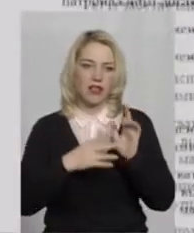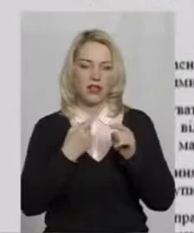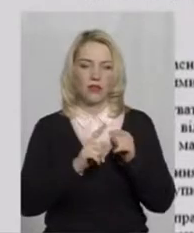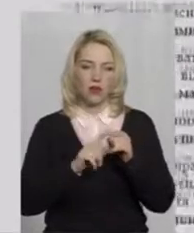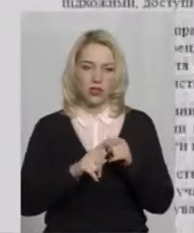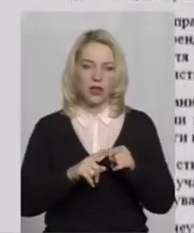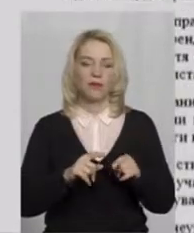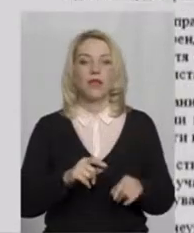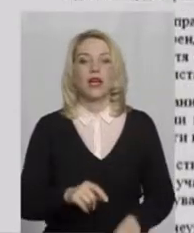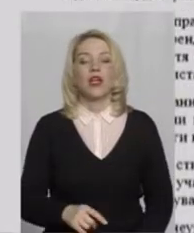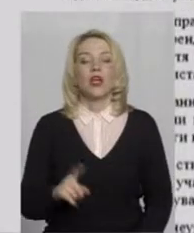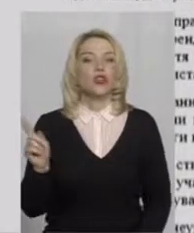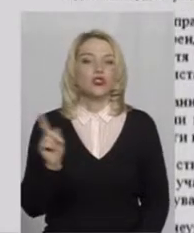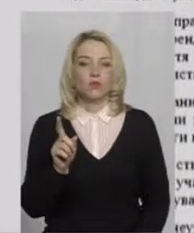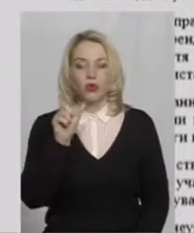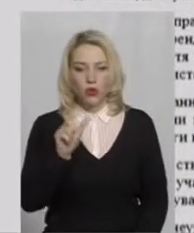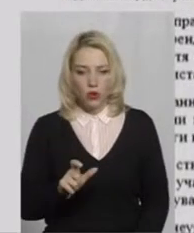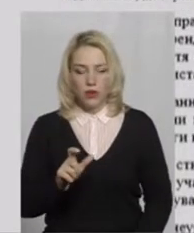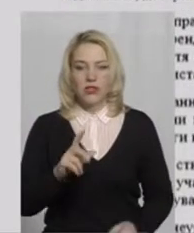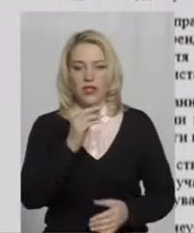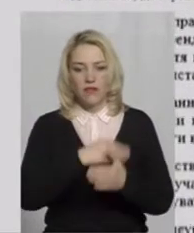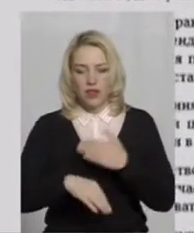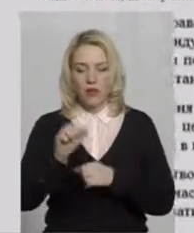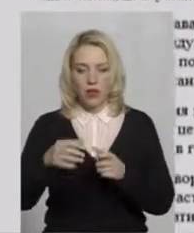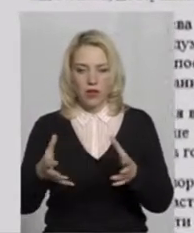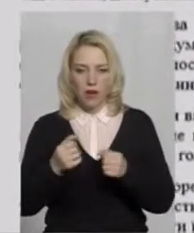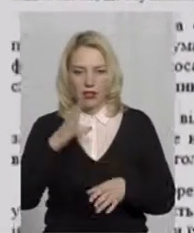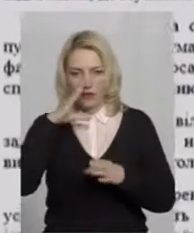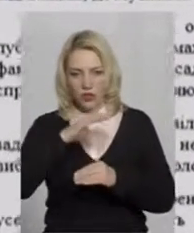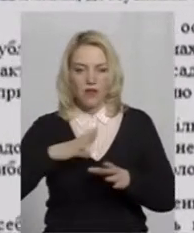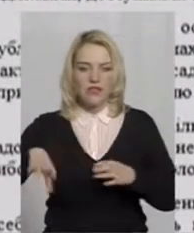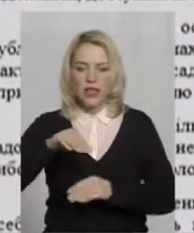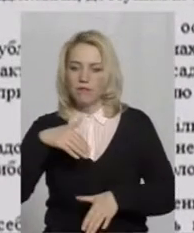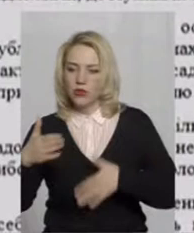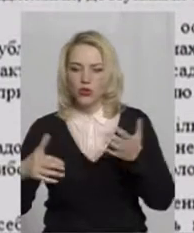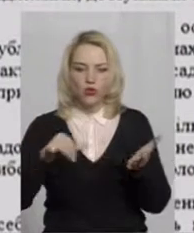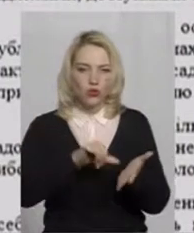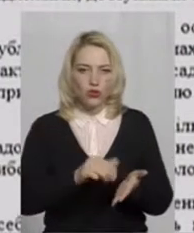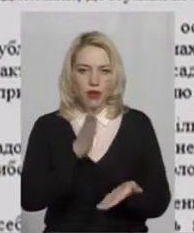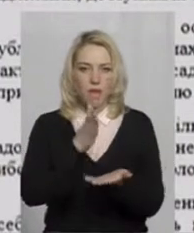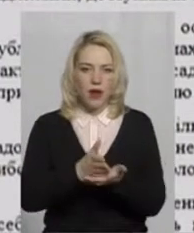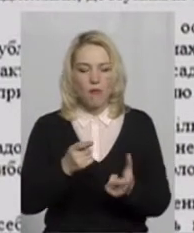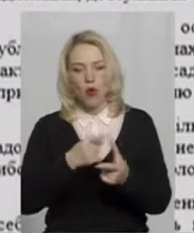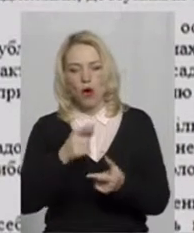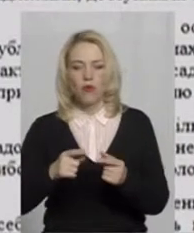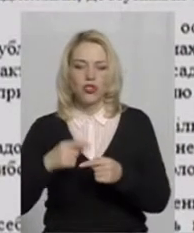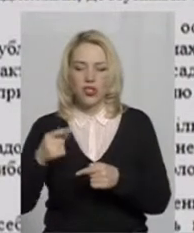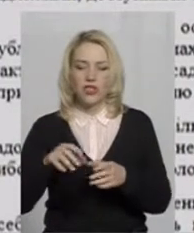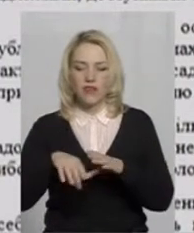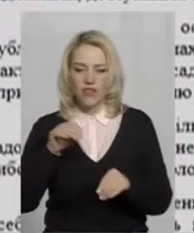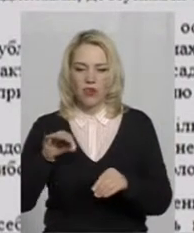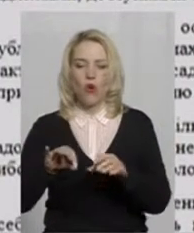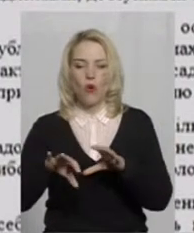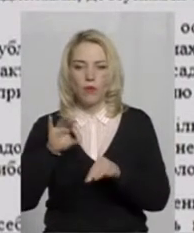фрагмент зацитую. Щоб особи з інвалідністю могли брати ефективну і особічну участь прямо або через звільно обраних представників у